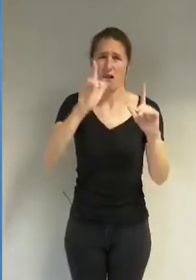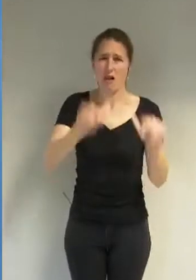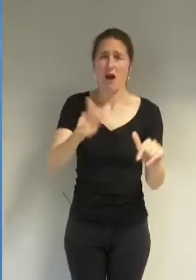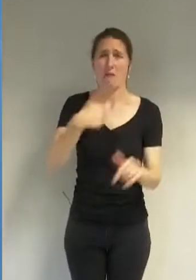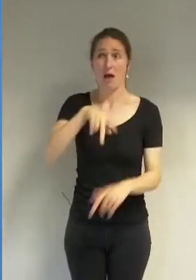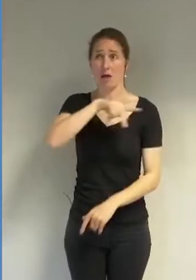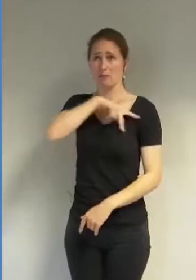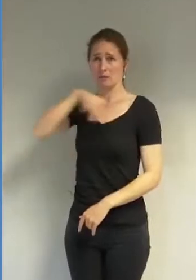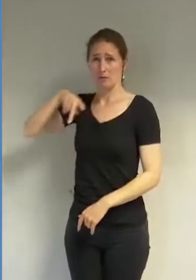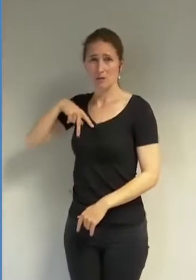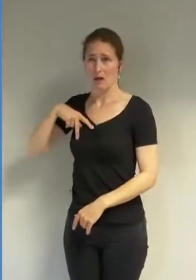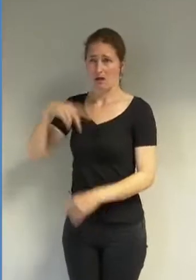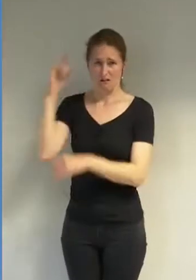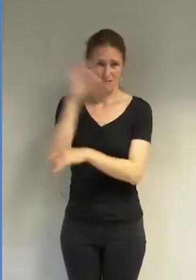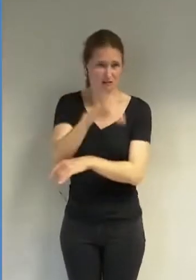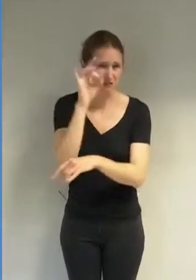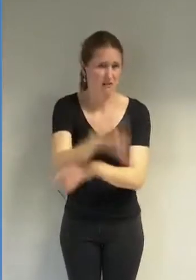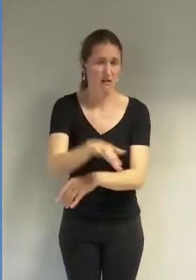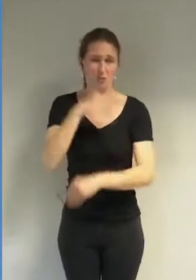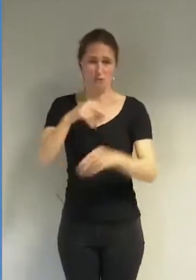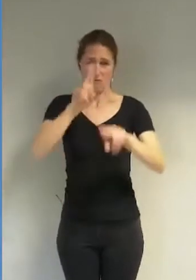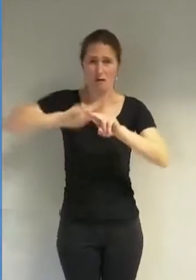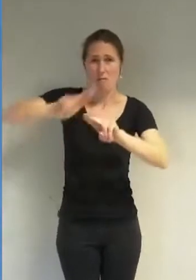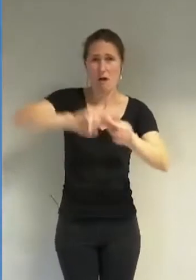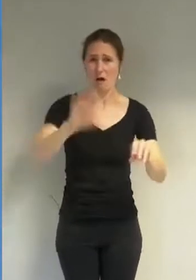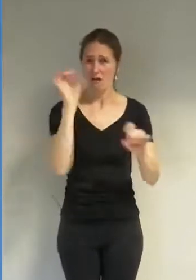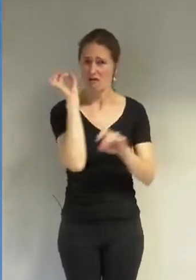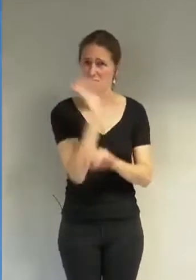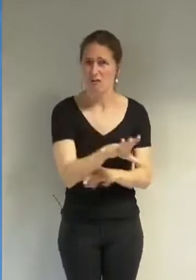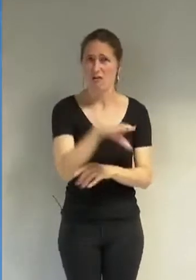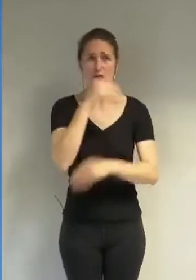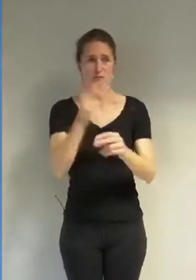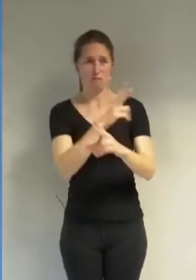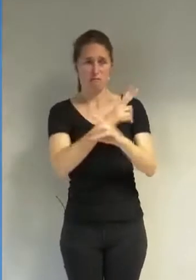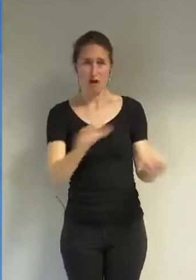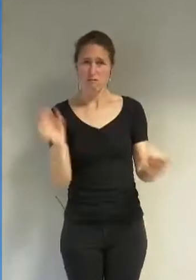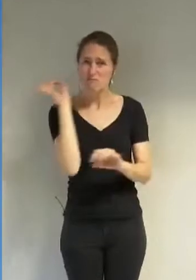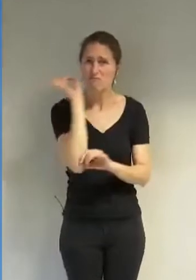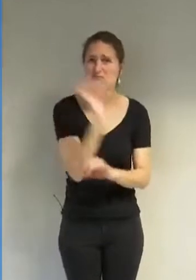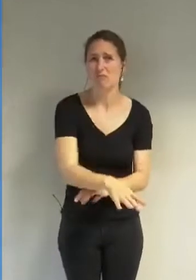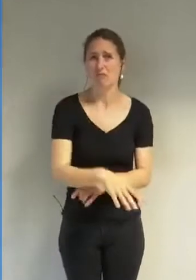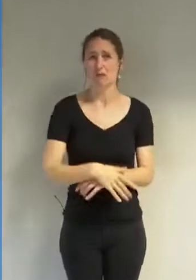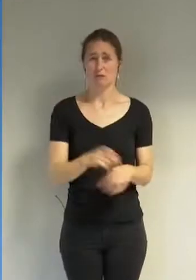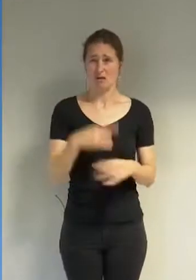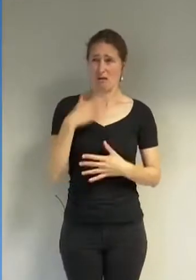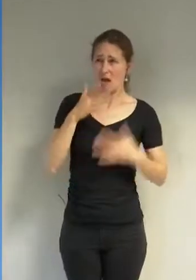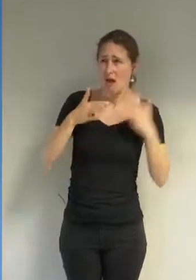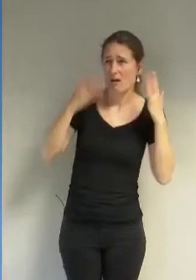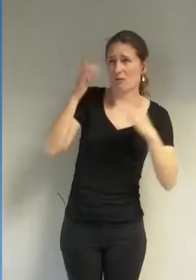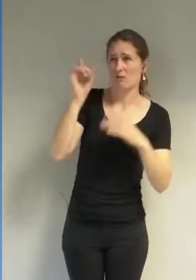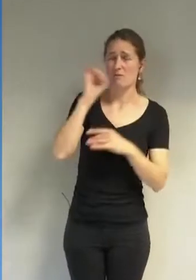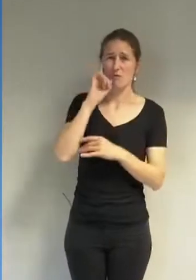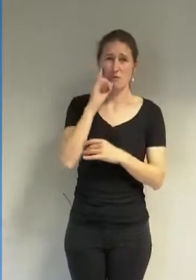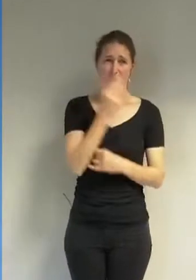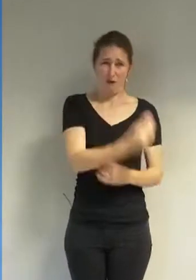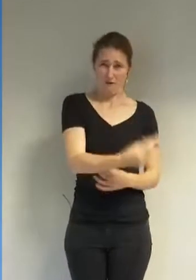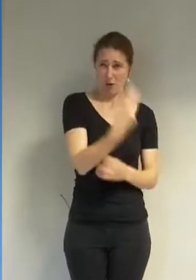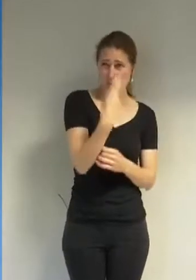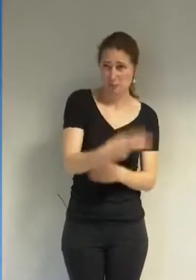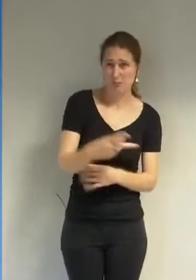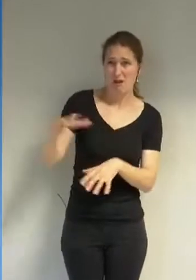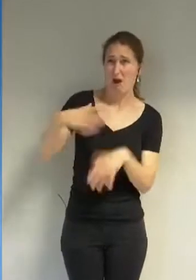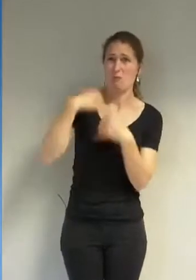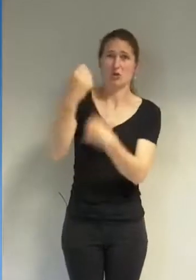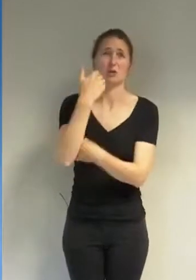à répondre aux problèmes de propreté et de travaux. Ils expriment leur inquiétude pour leurs enfants discriminés à l'emploi. Ils expriment leur